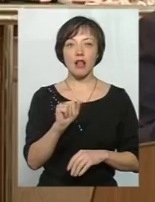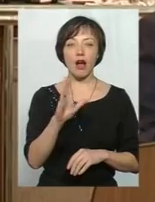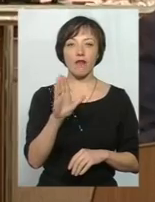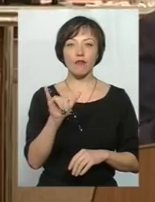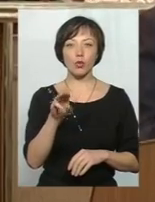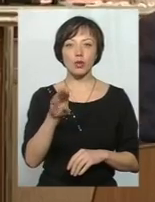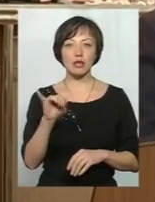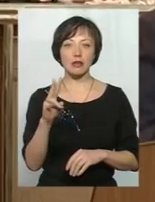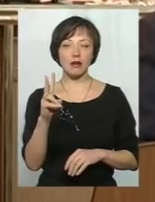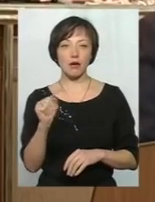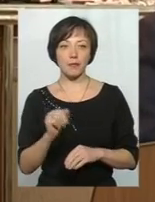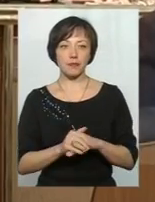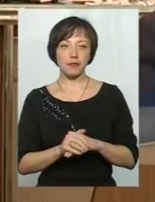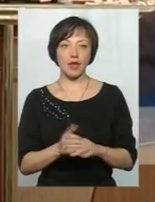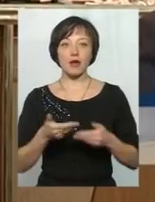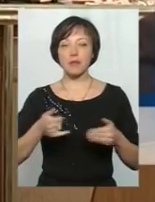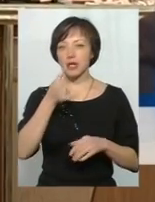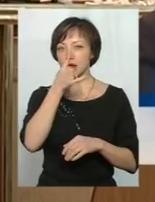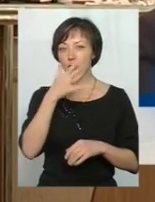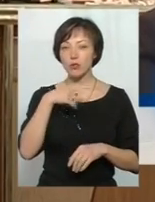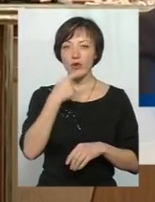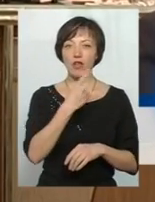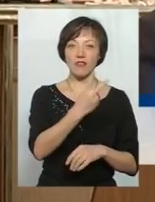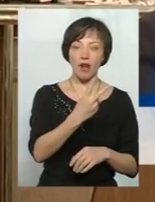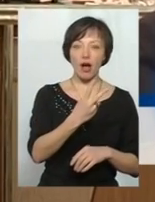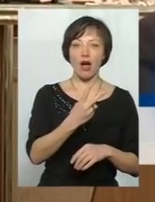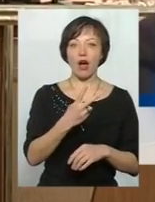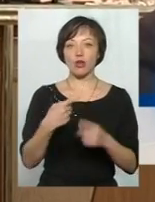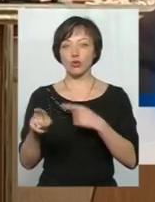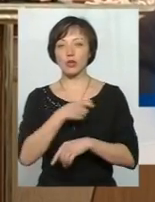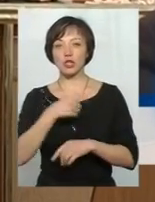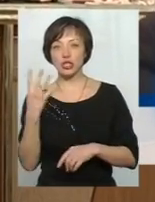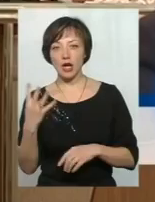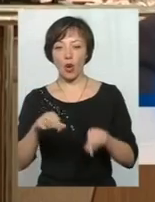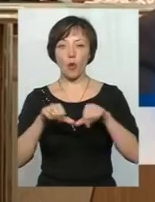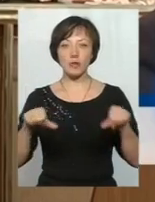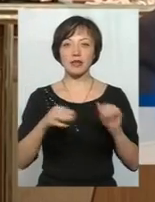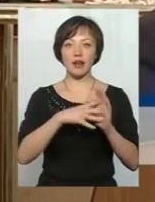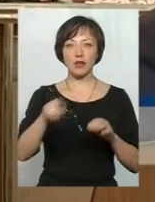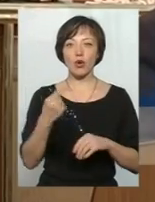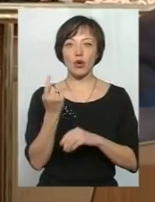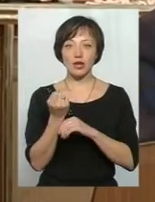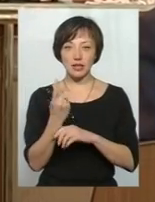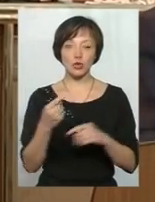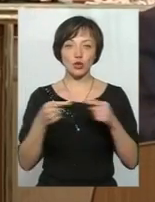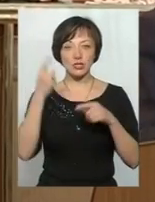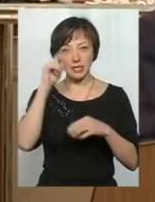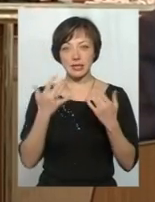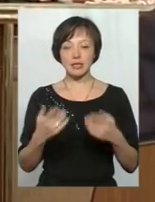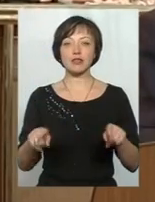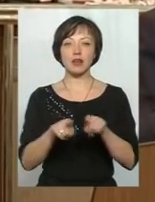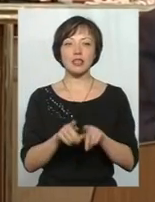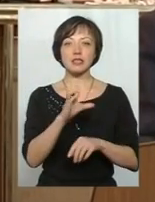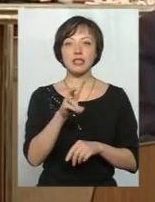можемо сьогодні депутату 1 говорить 2 млн, 2 – 4, комісія 10-11, бо вона точно знає, що це тільки буде. Я кажу ще раз, що про